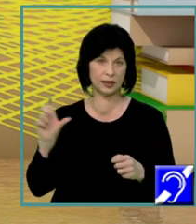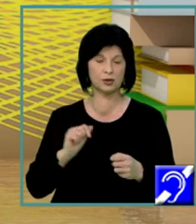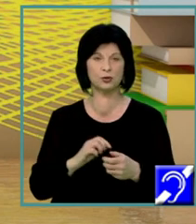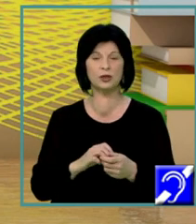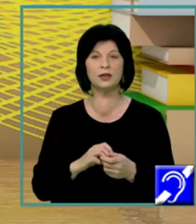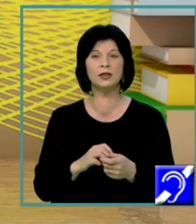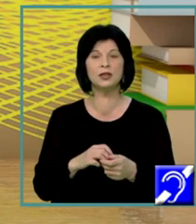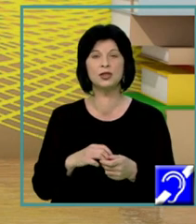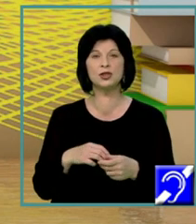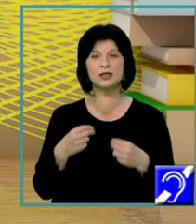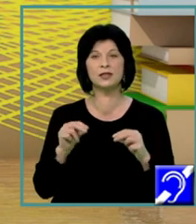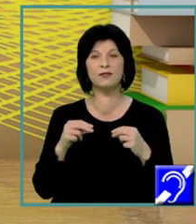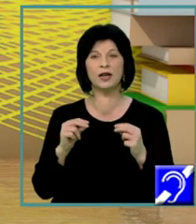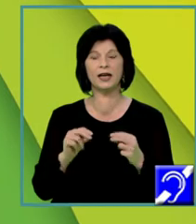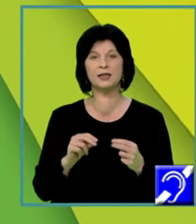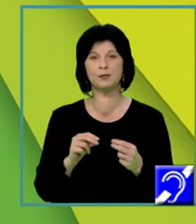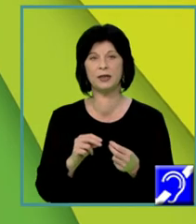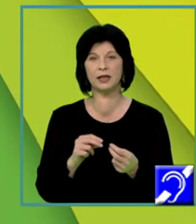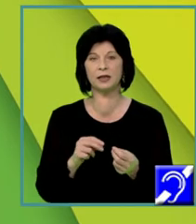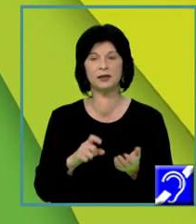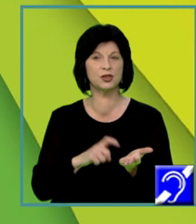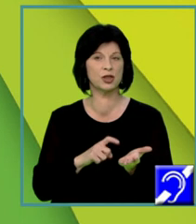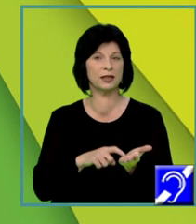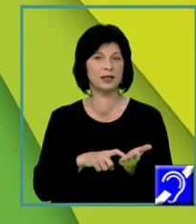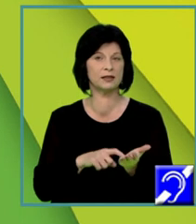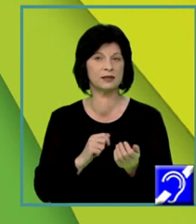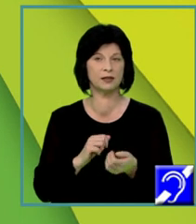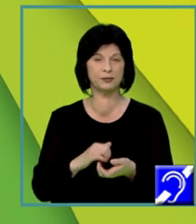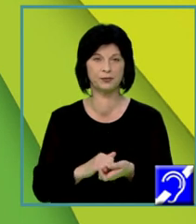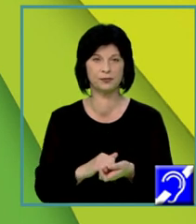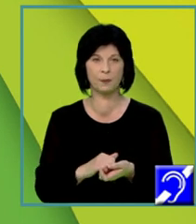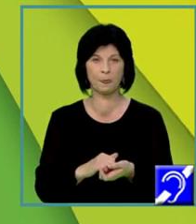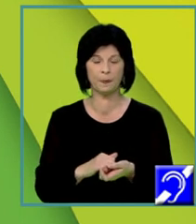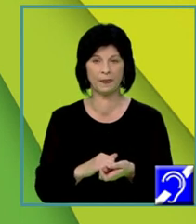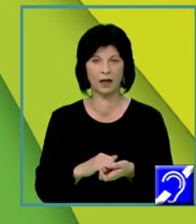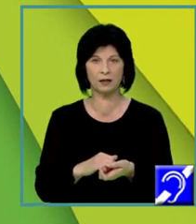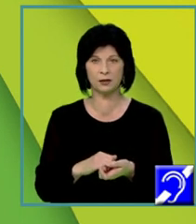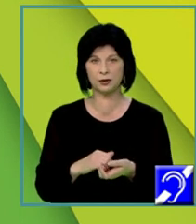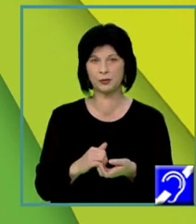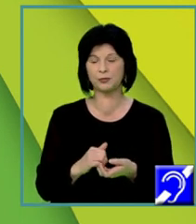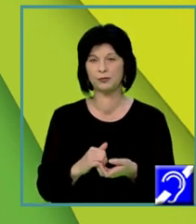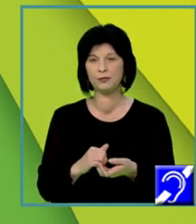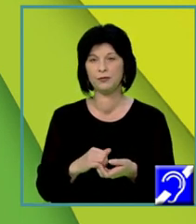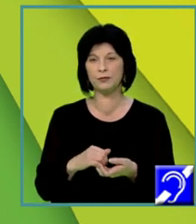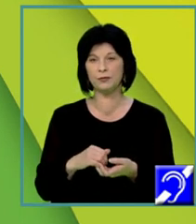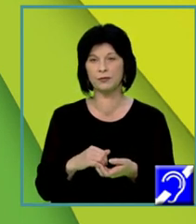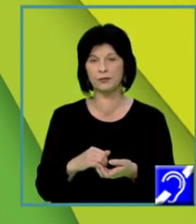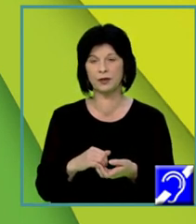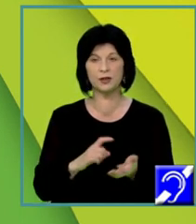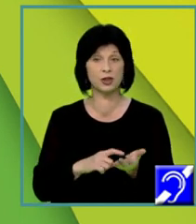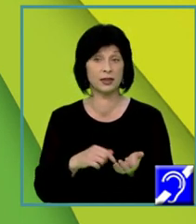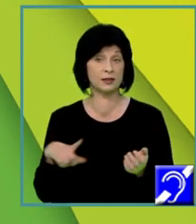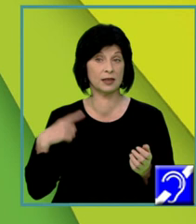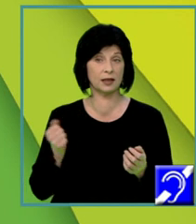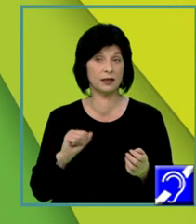noastră. Vă reamintesc cerința suna în felul următor, redactează un text de minim 150 de cuvinte în care să argumentez